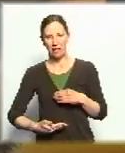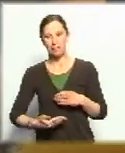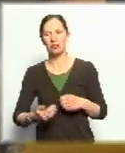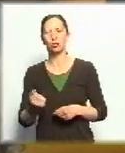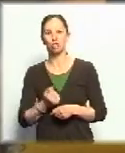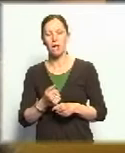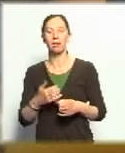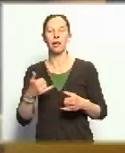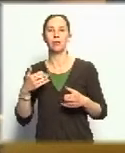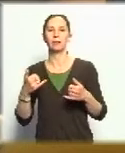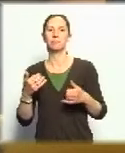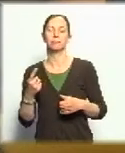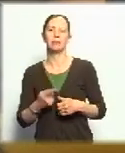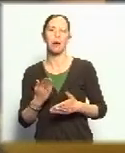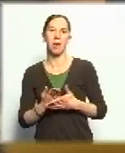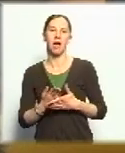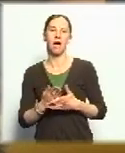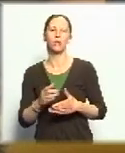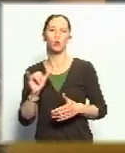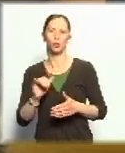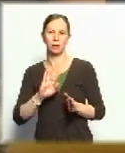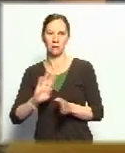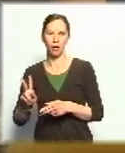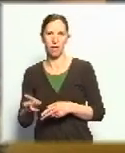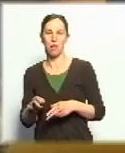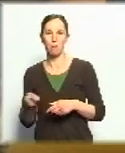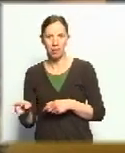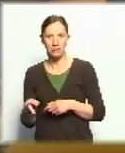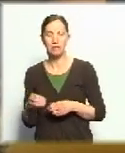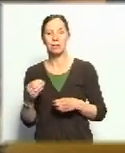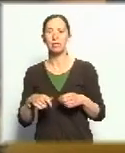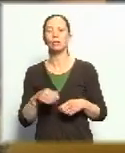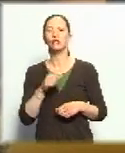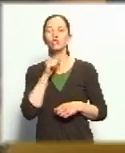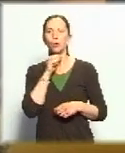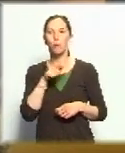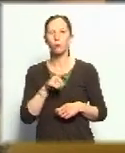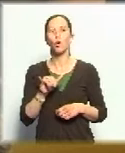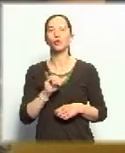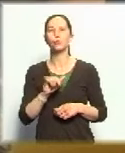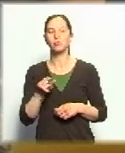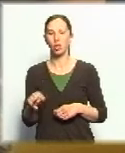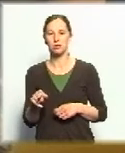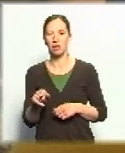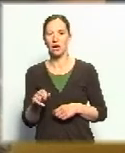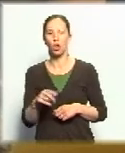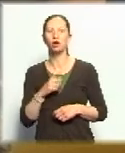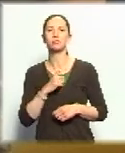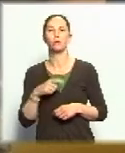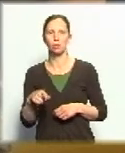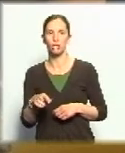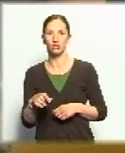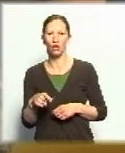nyugdíjba vonulniuk. Itt Somogyban nyugdíjazták a volt minisztereket, az eddigi szocialista politikai eletet.